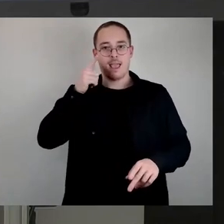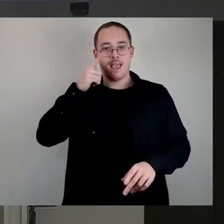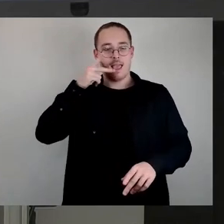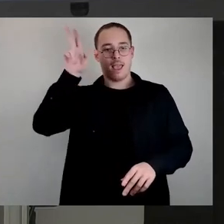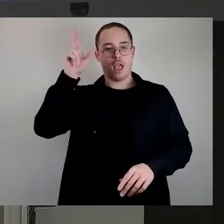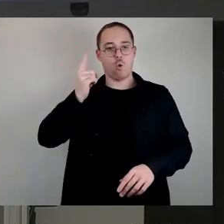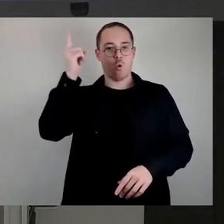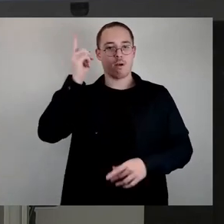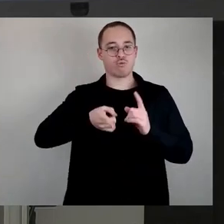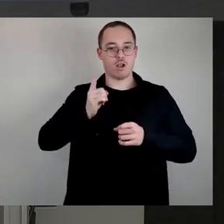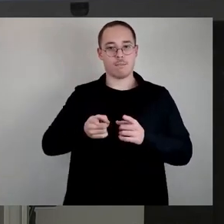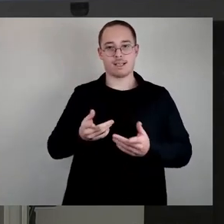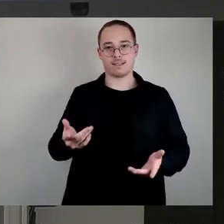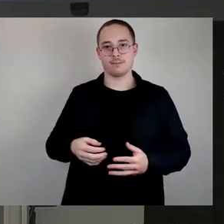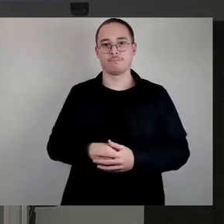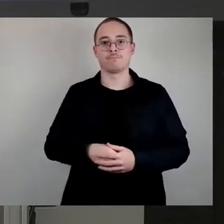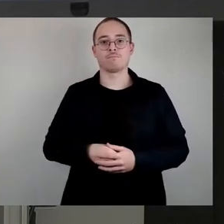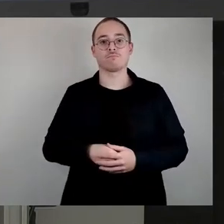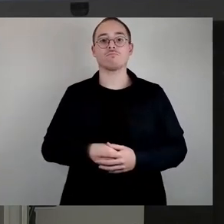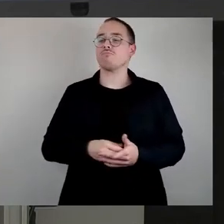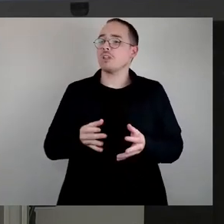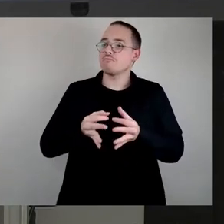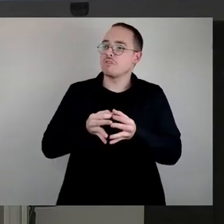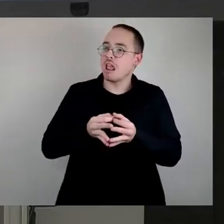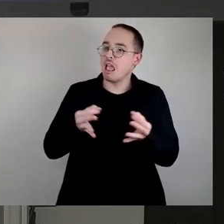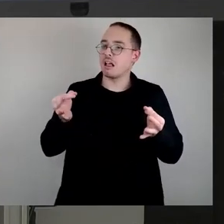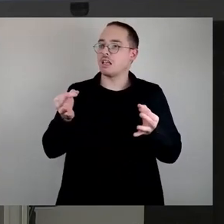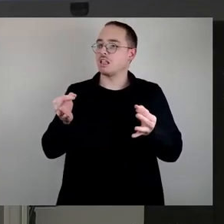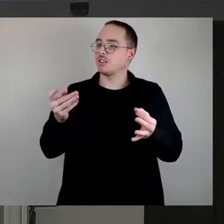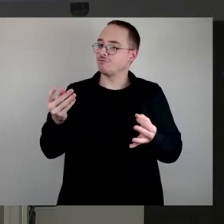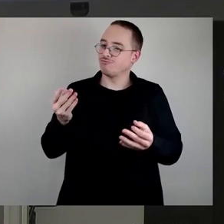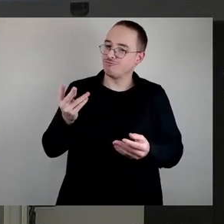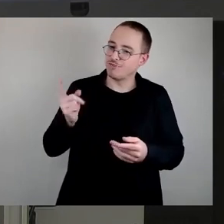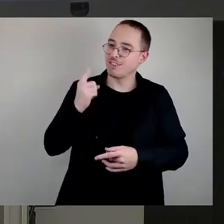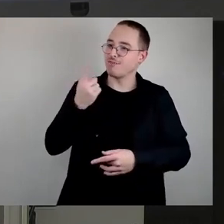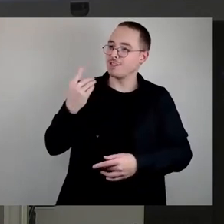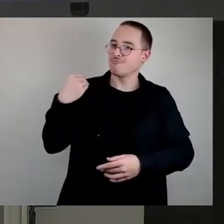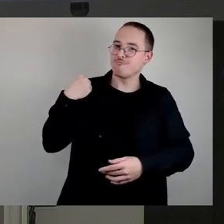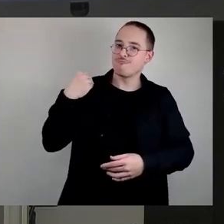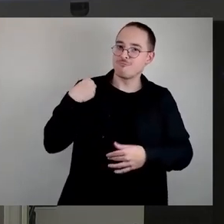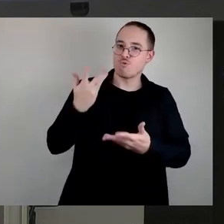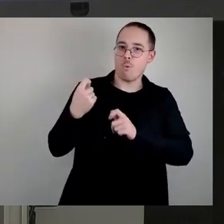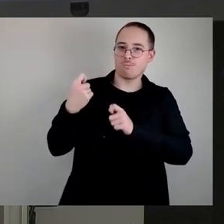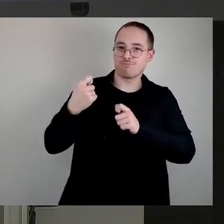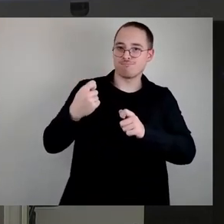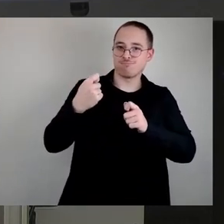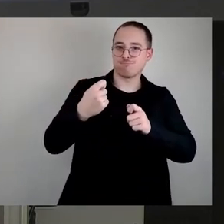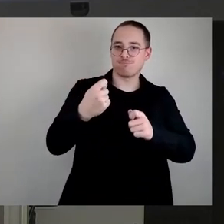Wenn nicht täglich, so zumindest alljährlich, haben wir dieses Thema auf dem Tisch. Allerdings,